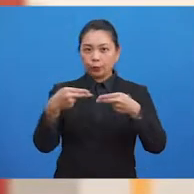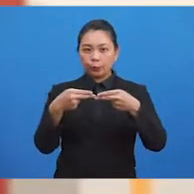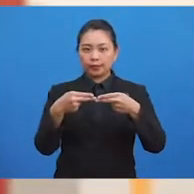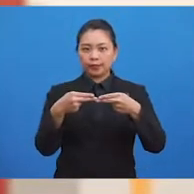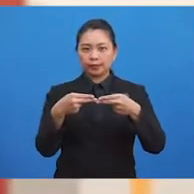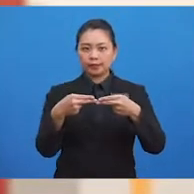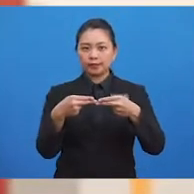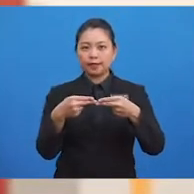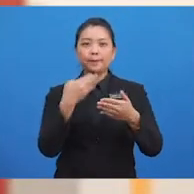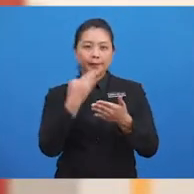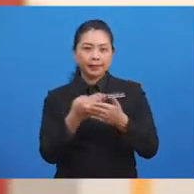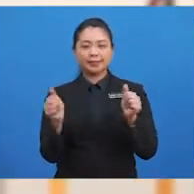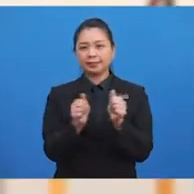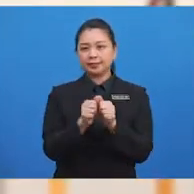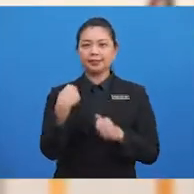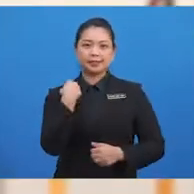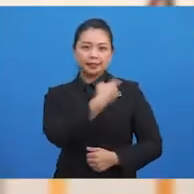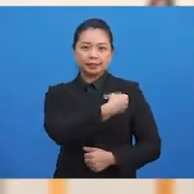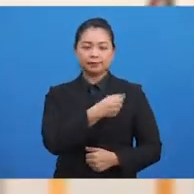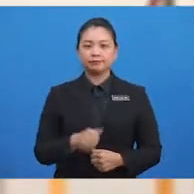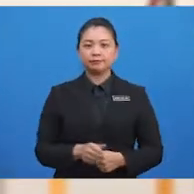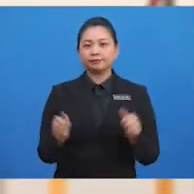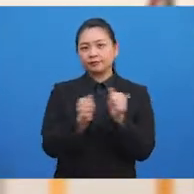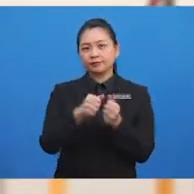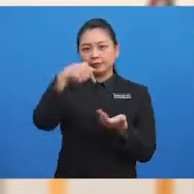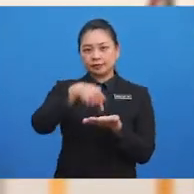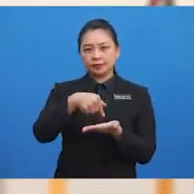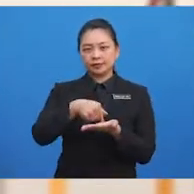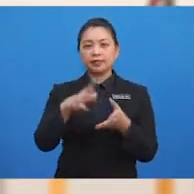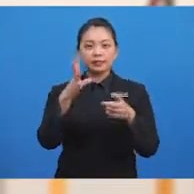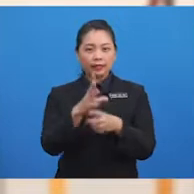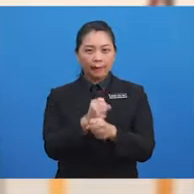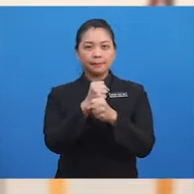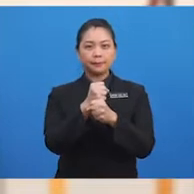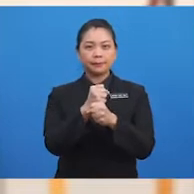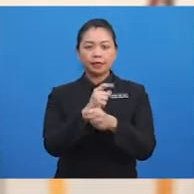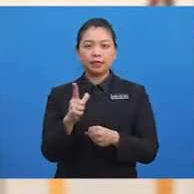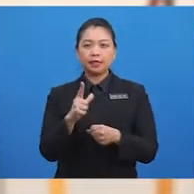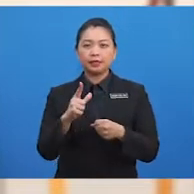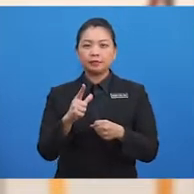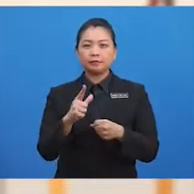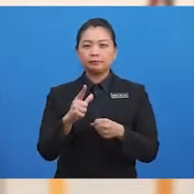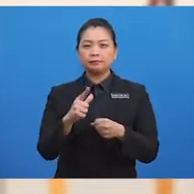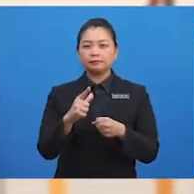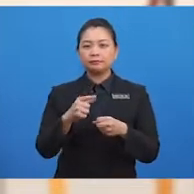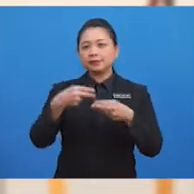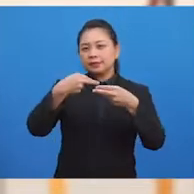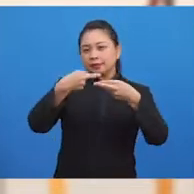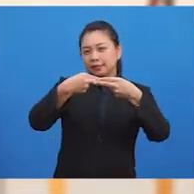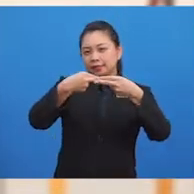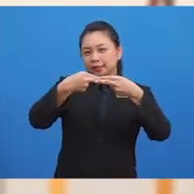mesra dengan kita. Dengan ini, Dapatlah mengeratkan hubungan